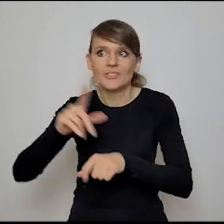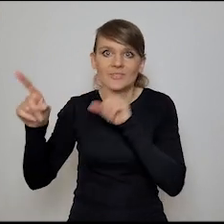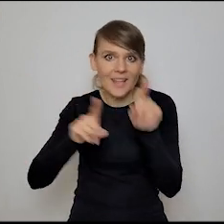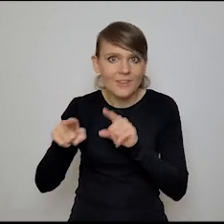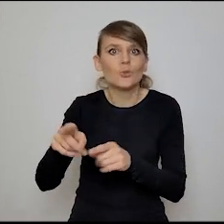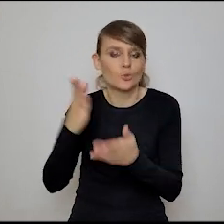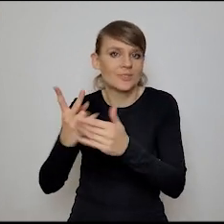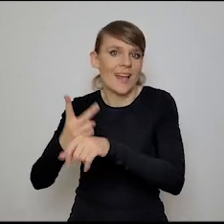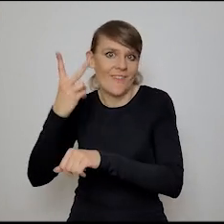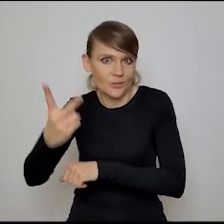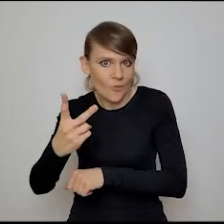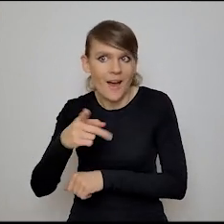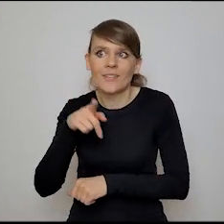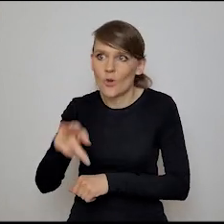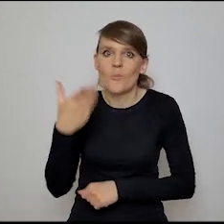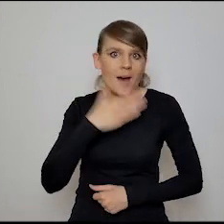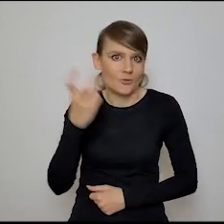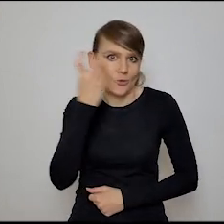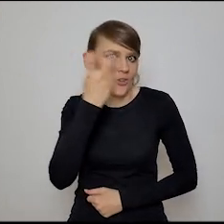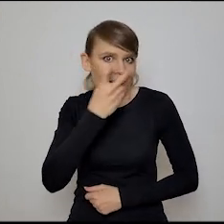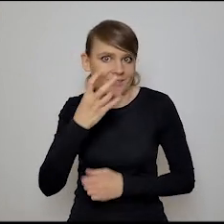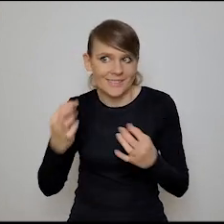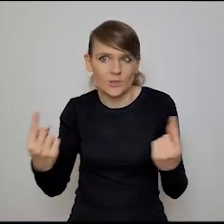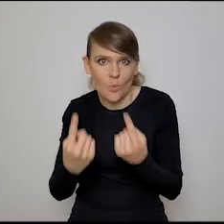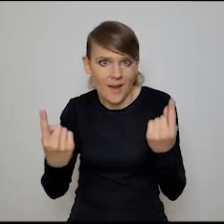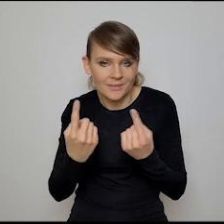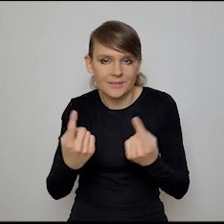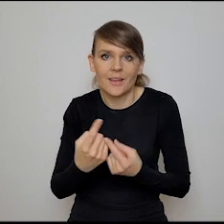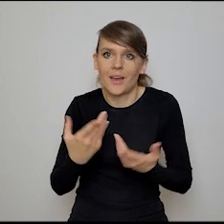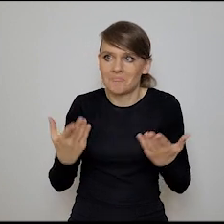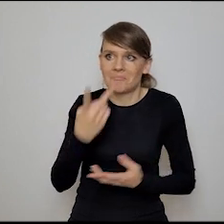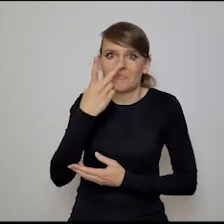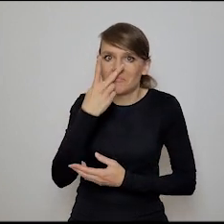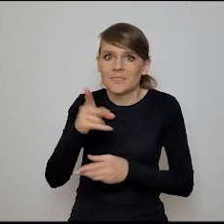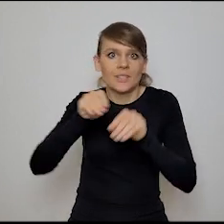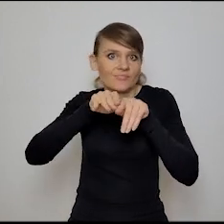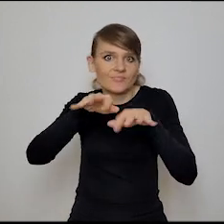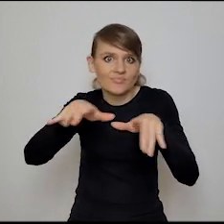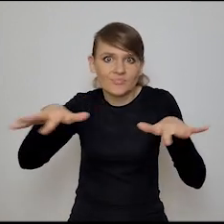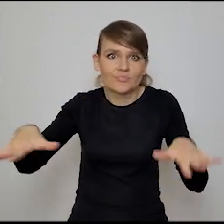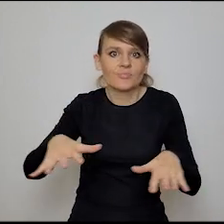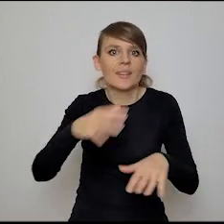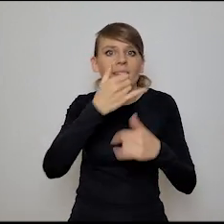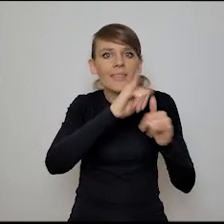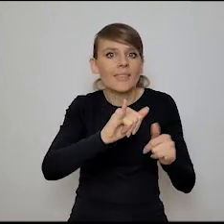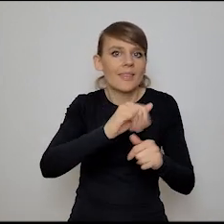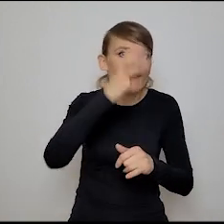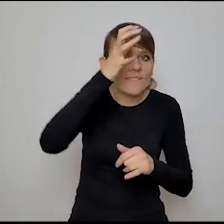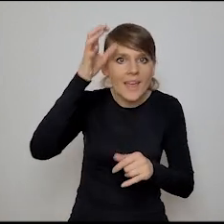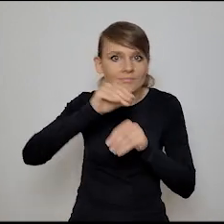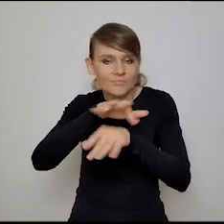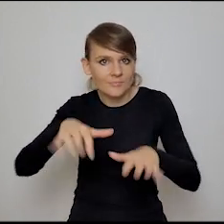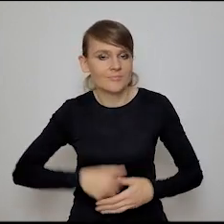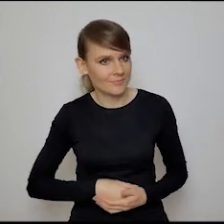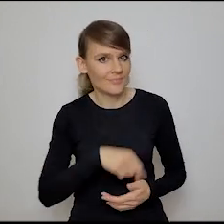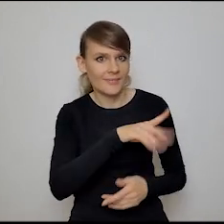że ona już jest bardzo zaawansowana. Znaczy, że jest w bardzo ciekawym punkcie, skoro się już zaczyna jakby rozprzestrzeniać, wiesz, na inne dyscypliny. sięgna i